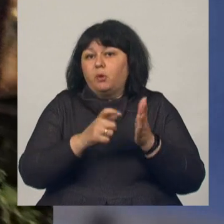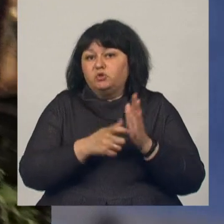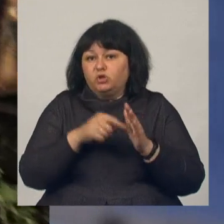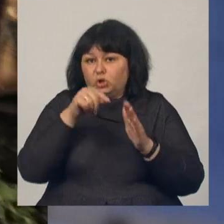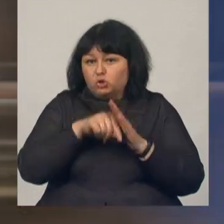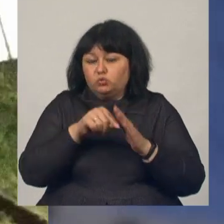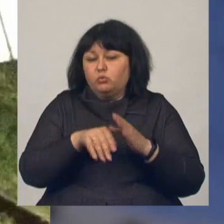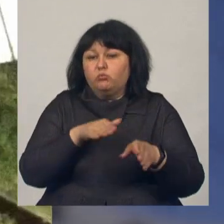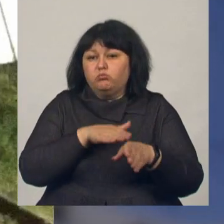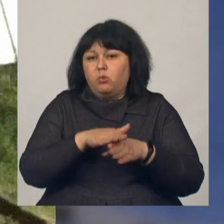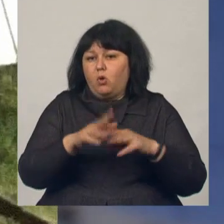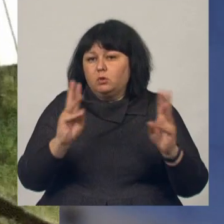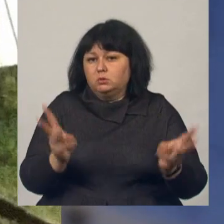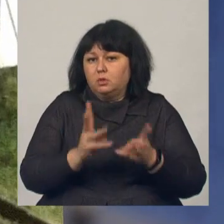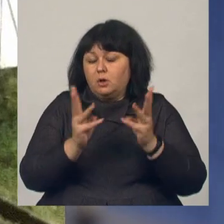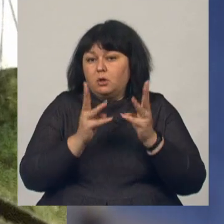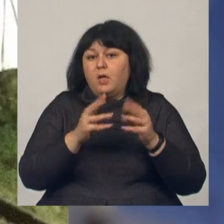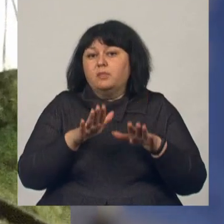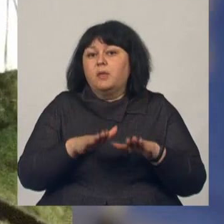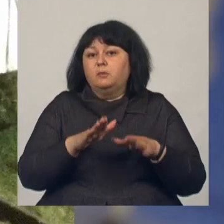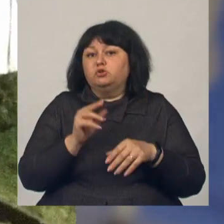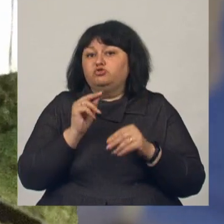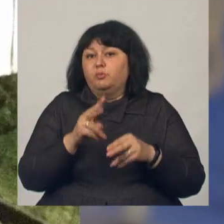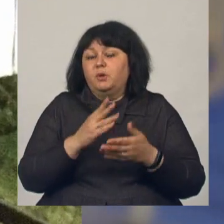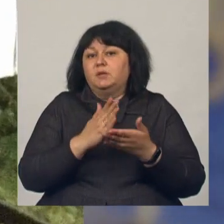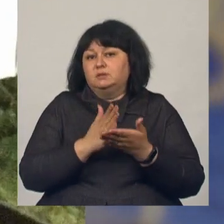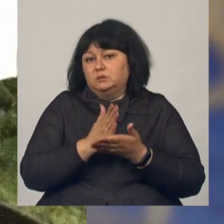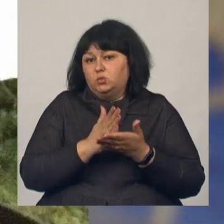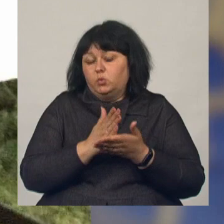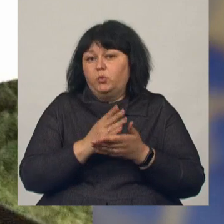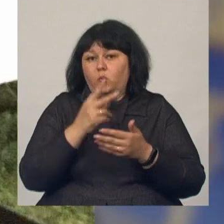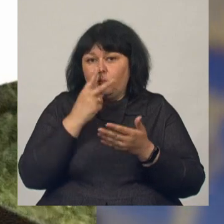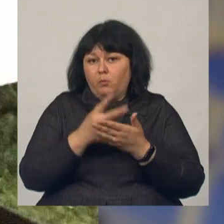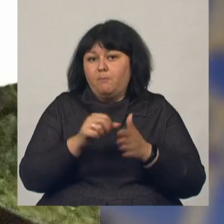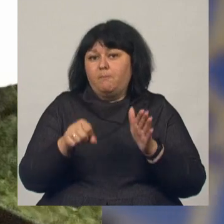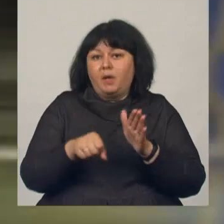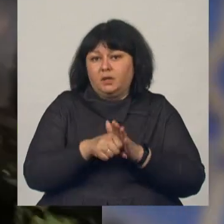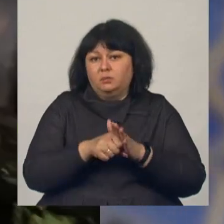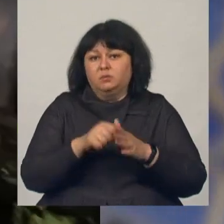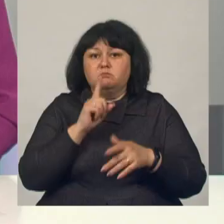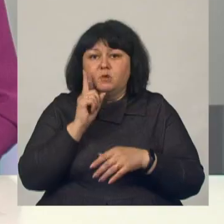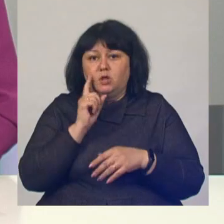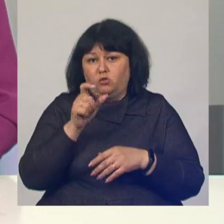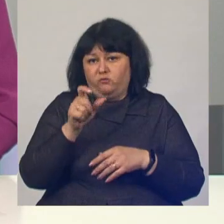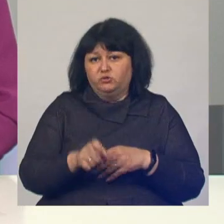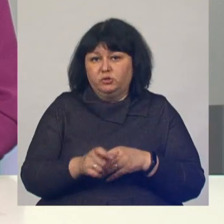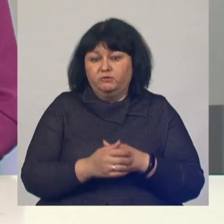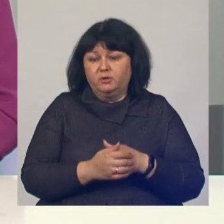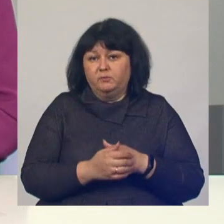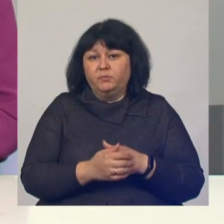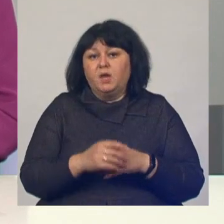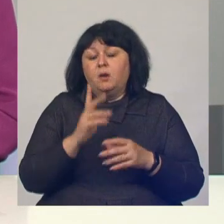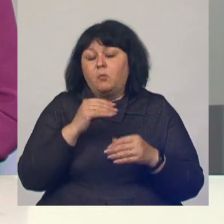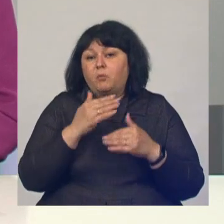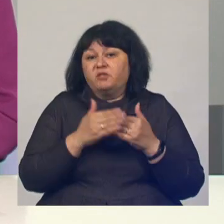полностью охвачено огнем. На месте ЧП сотрудники МЧС обнаружили погибшего молодого мужчину. По